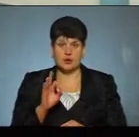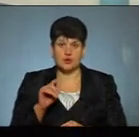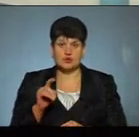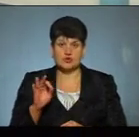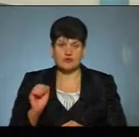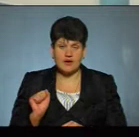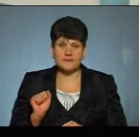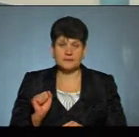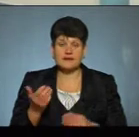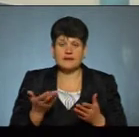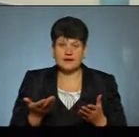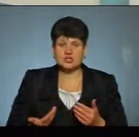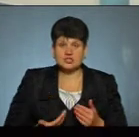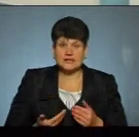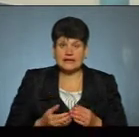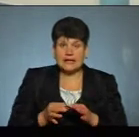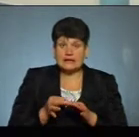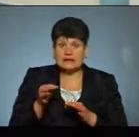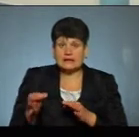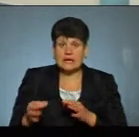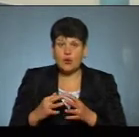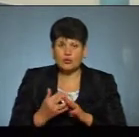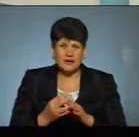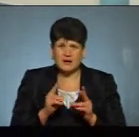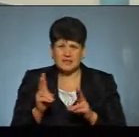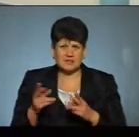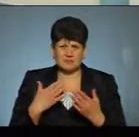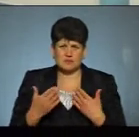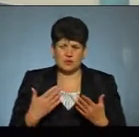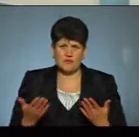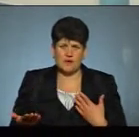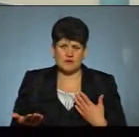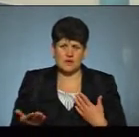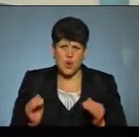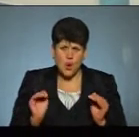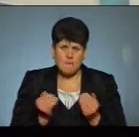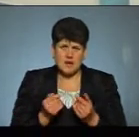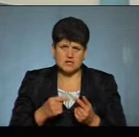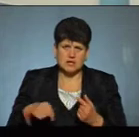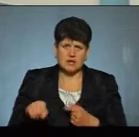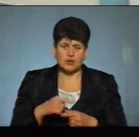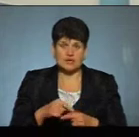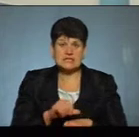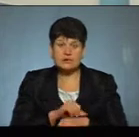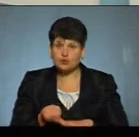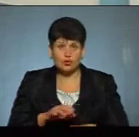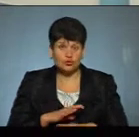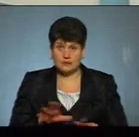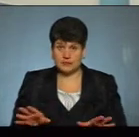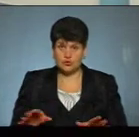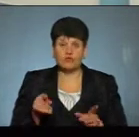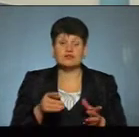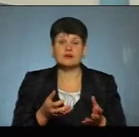яка жила на хуторі, яка взагалі майже ні з кем не спілкувалася, спілкувалася обмеженим колимусом, яка за кордоном не була. Тобто вона